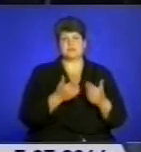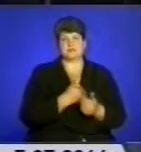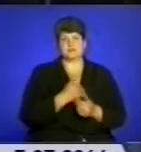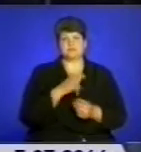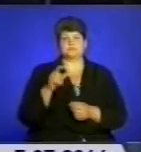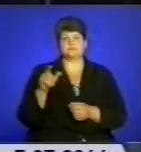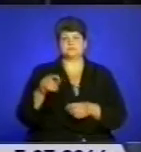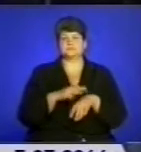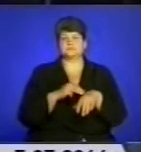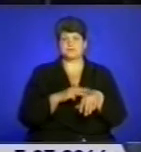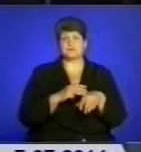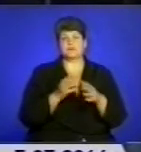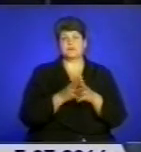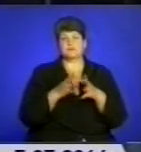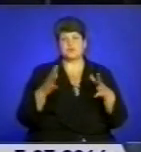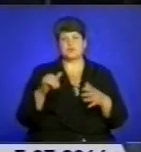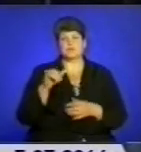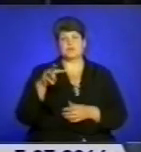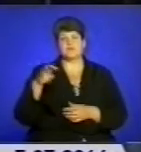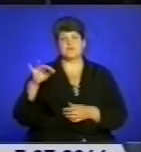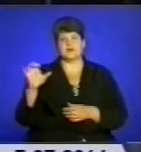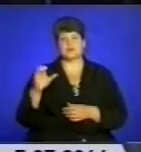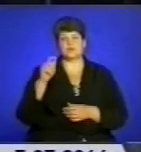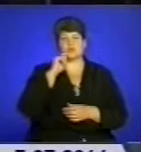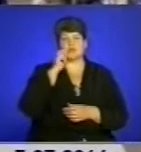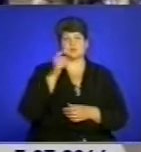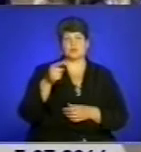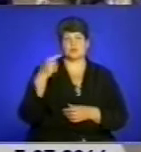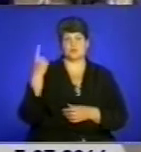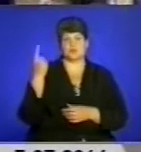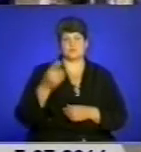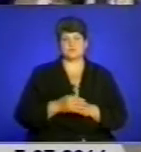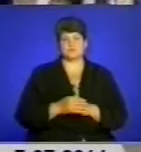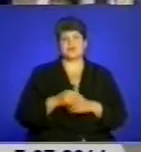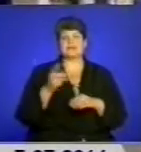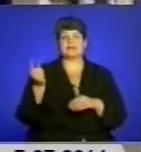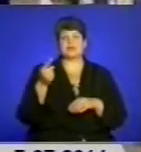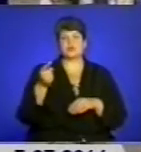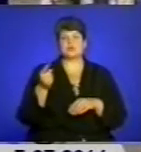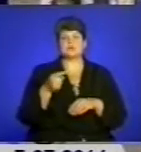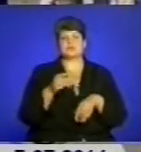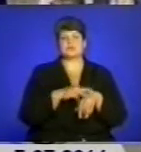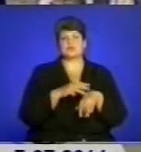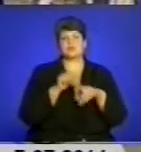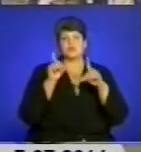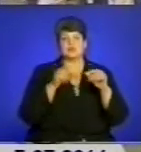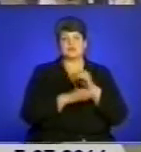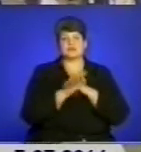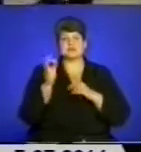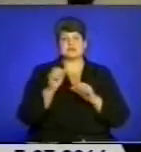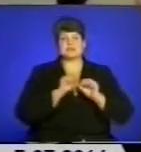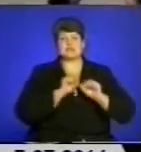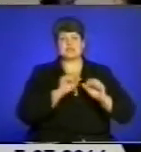сюжеті сектору зв'язків з громадськістю ОМВС України в області. Тернопільські міліціонери поїхали на схід захищати цілісність та